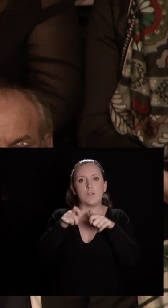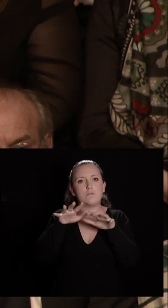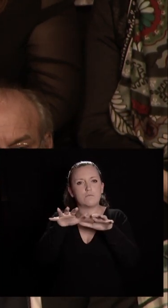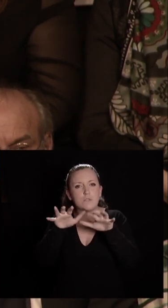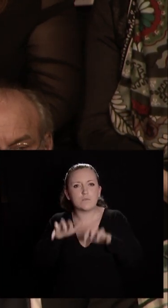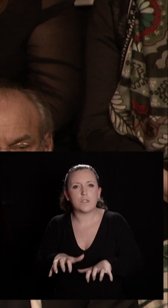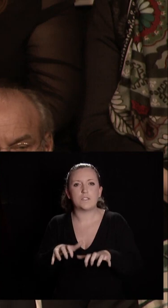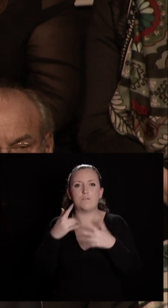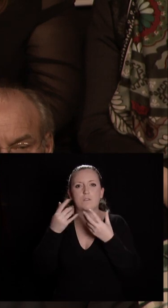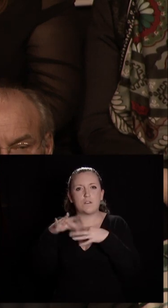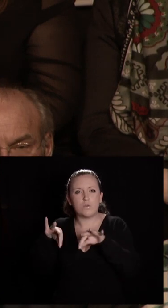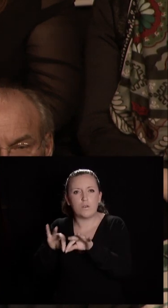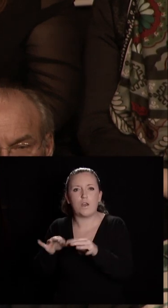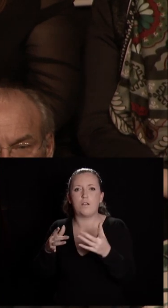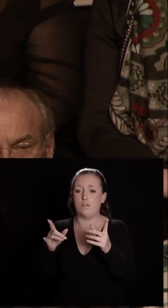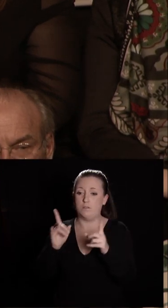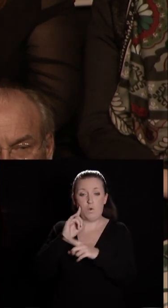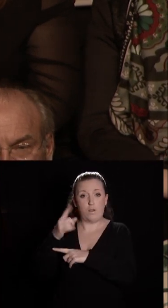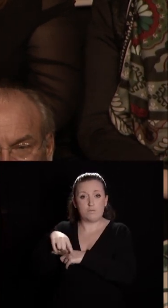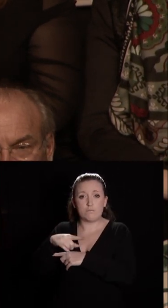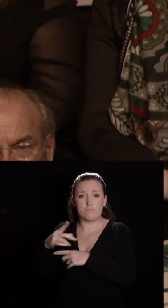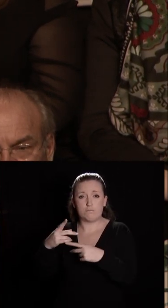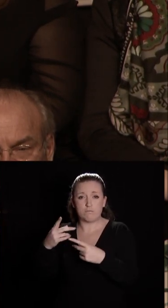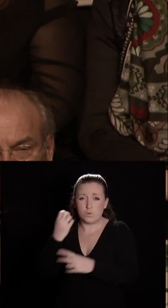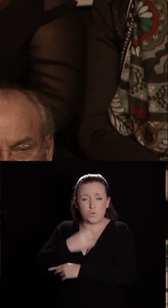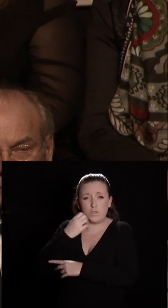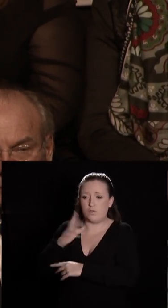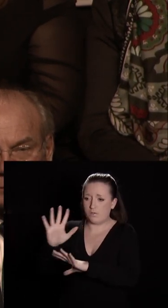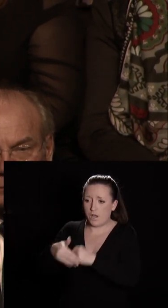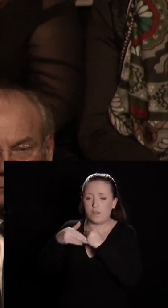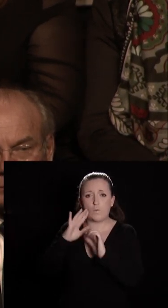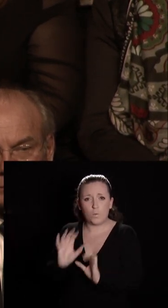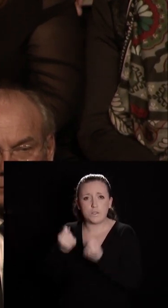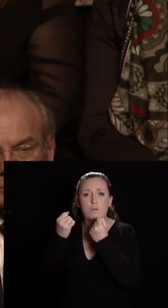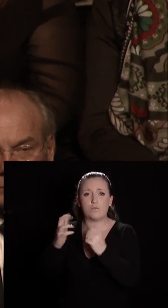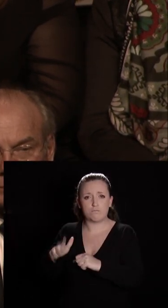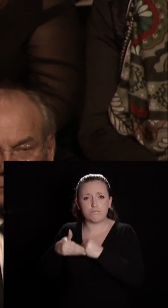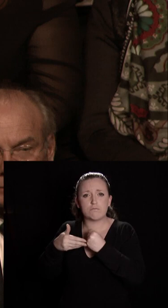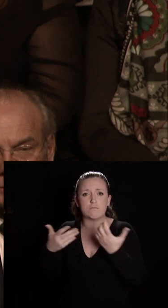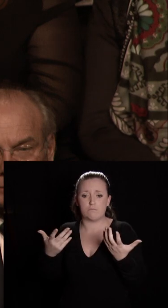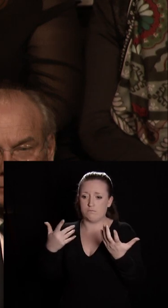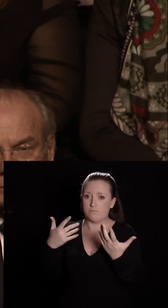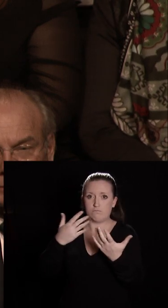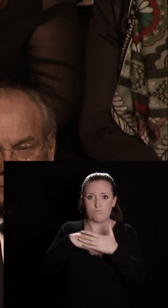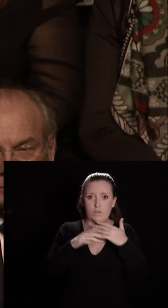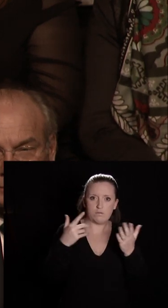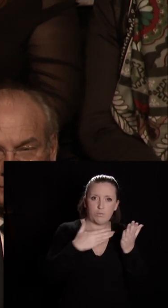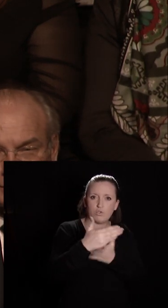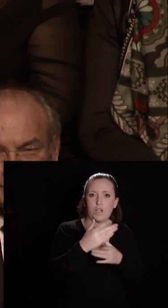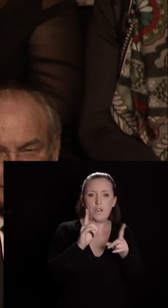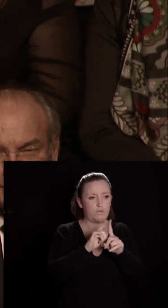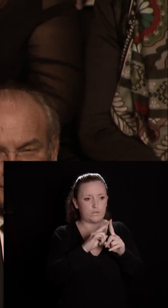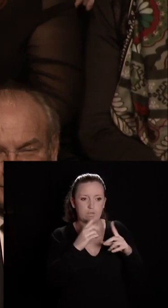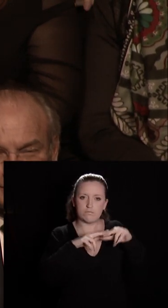territoriale, qui, au quotidien, m'apportent leur aide, leurs compétences dans les projets et les réalisations que nous